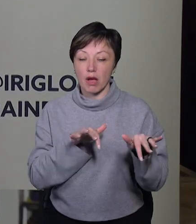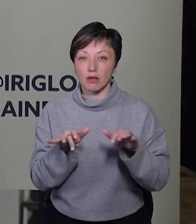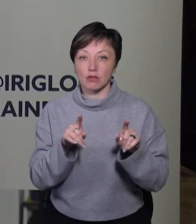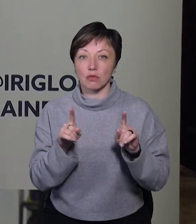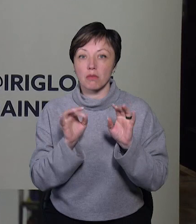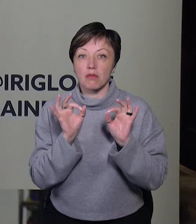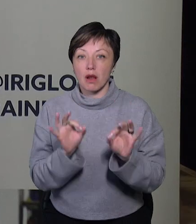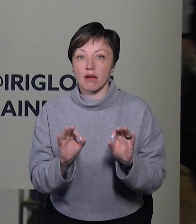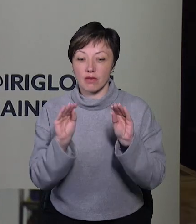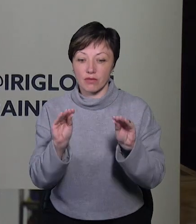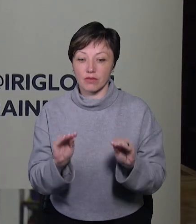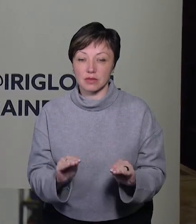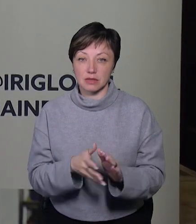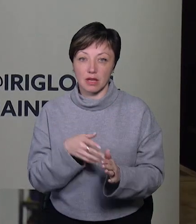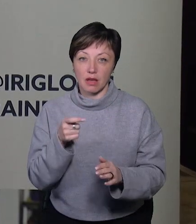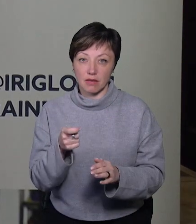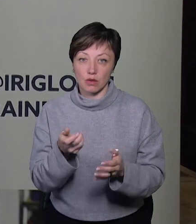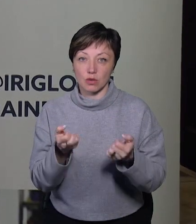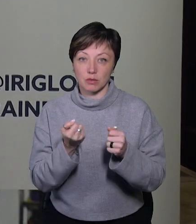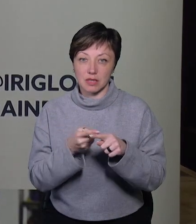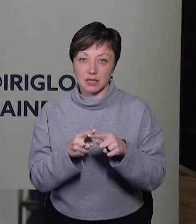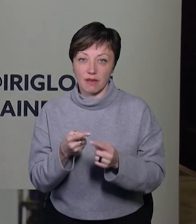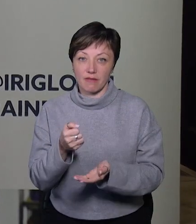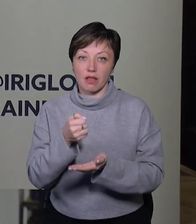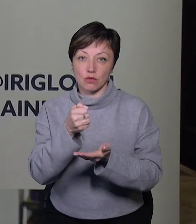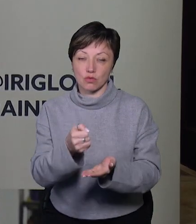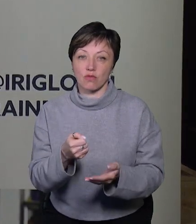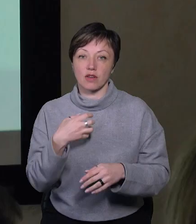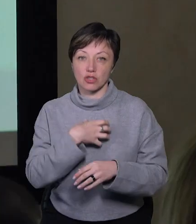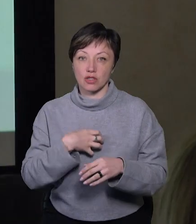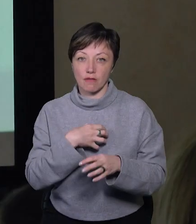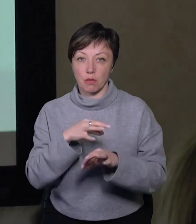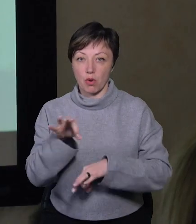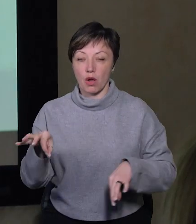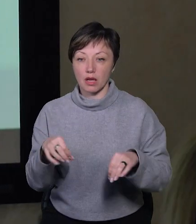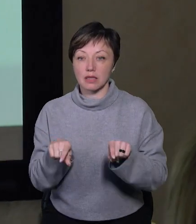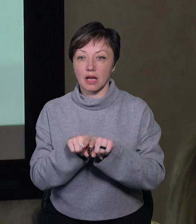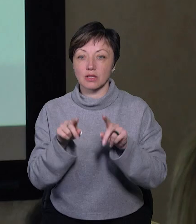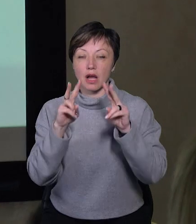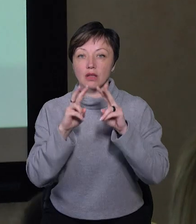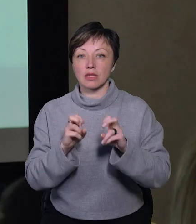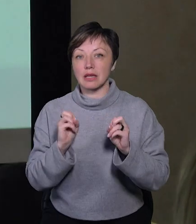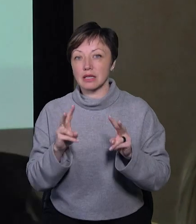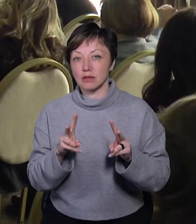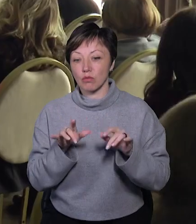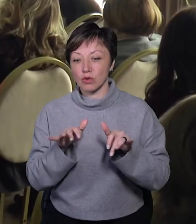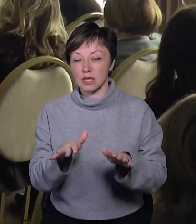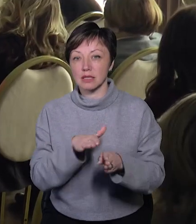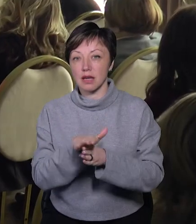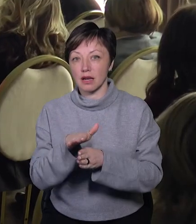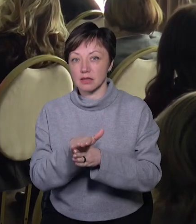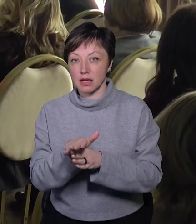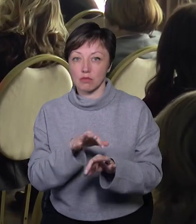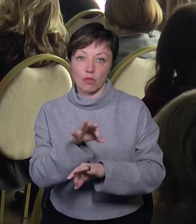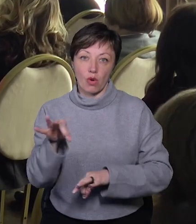щоб правильно викладати в проєктній заявці і отримати це фінансування на суспільно важливі проєкти. Також аналізували ризики у процесі реалізації